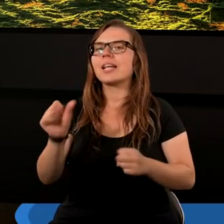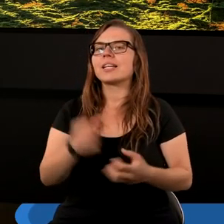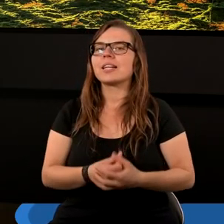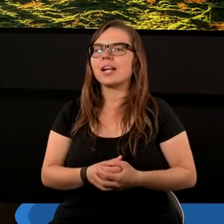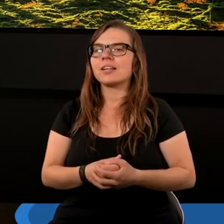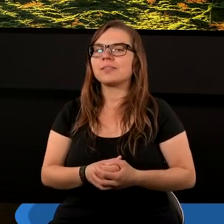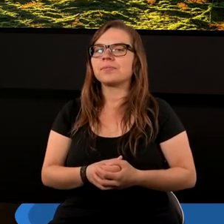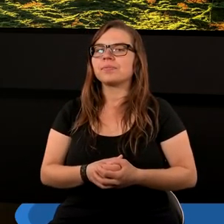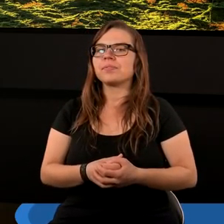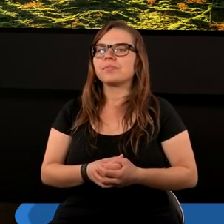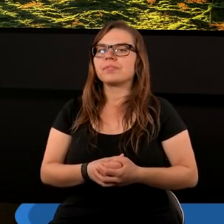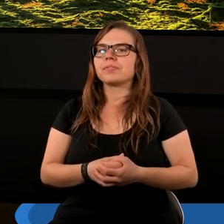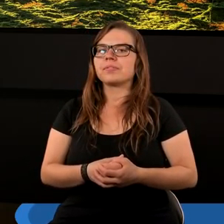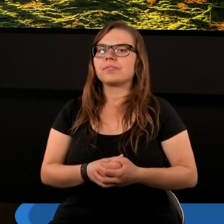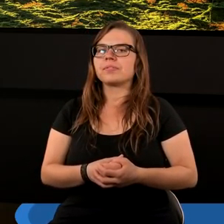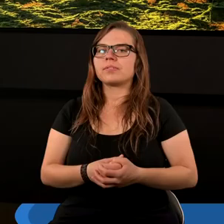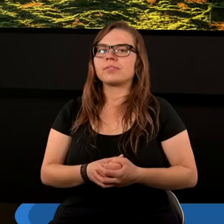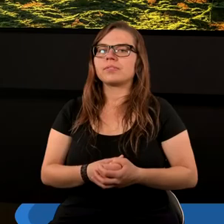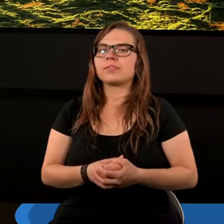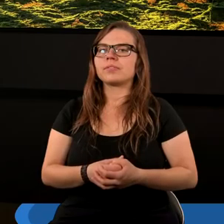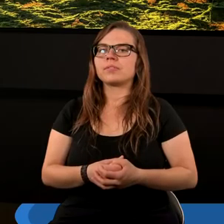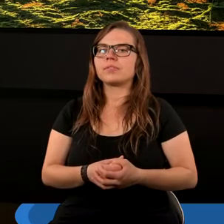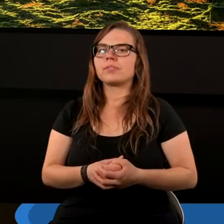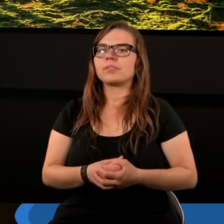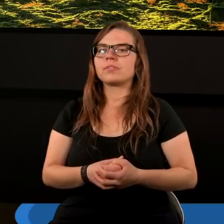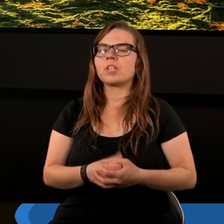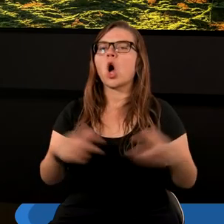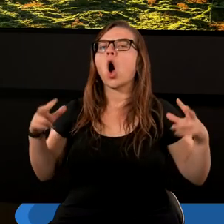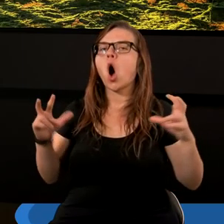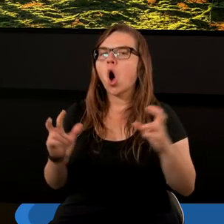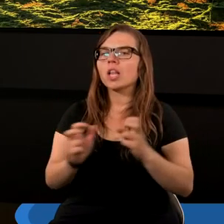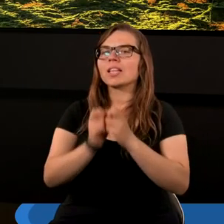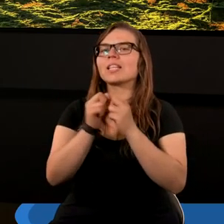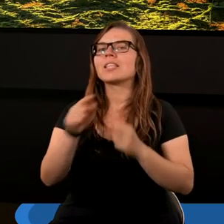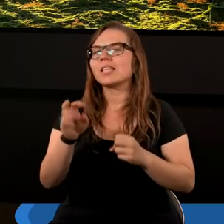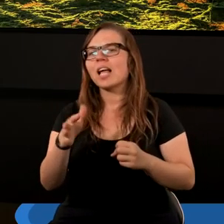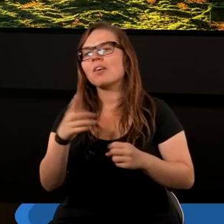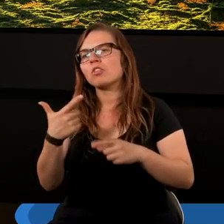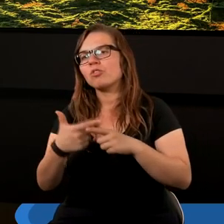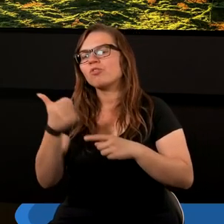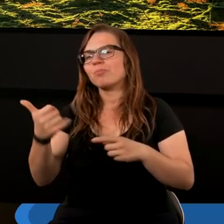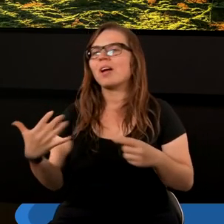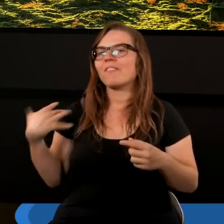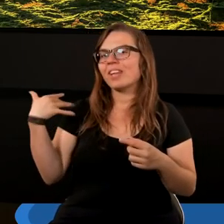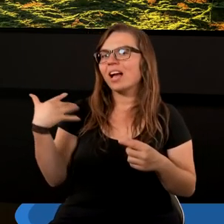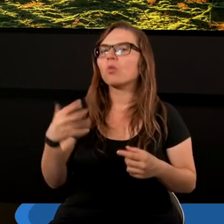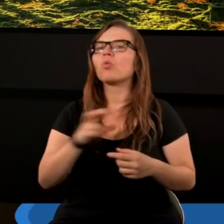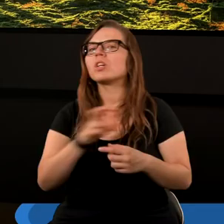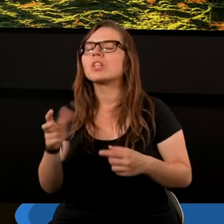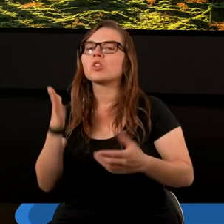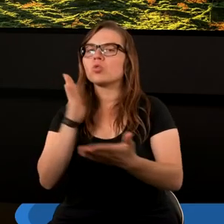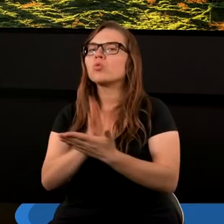odkryciem dopiero XX wieku? Czy